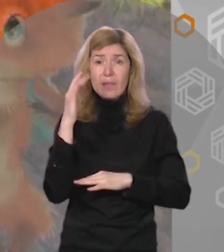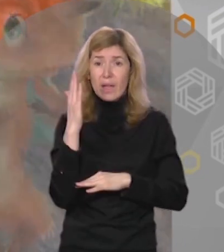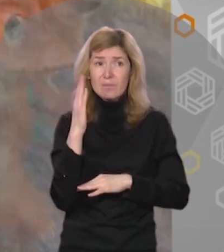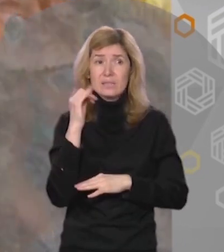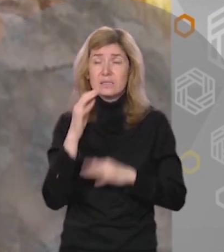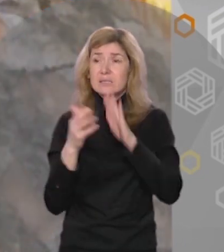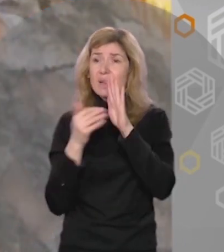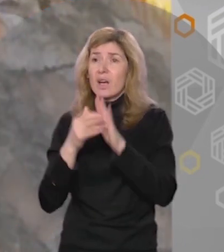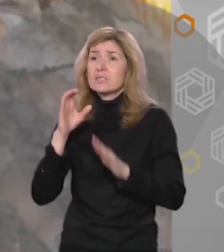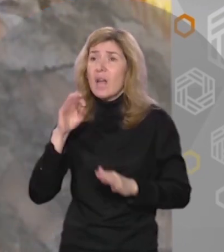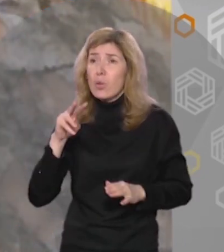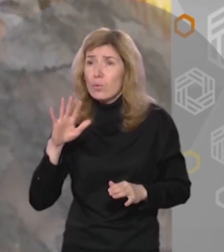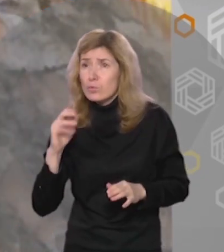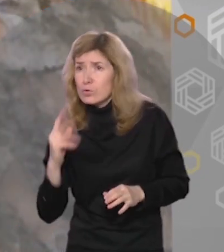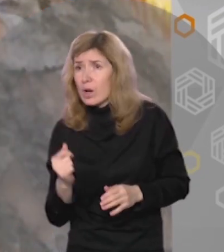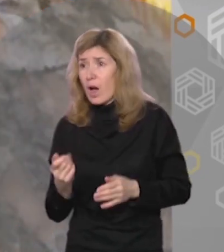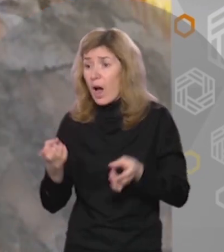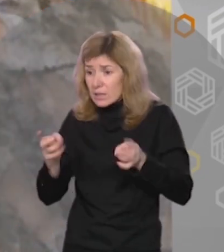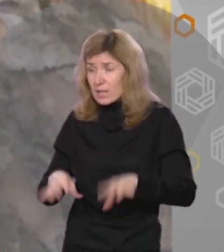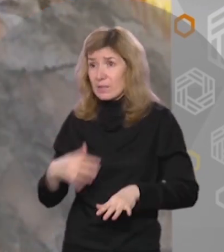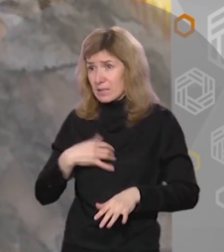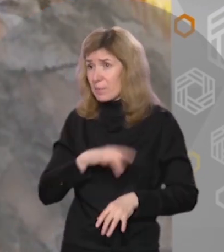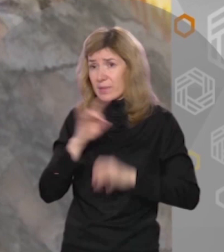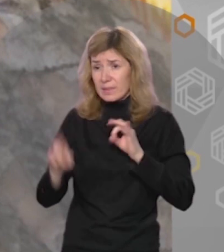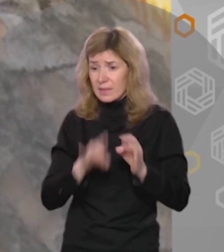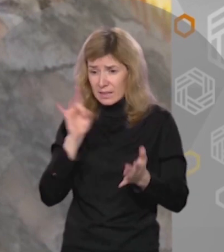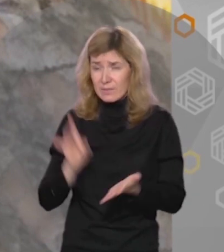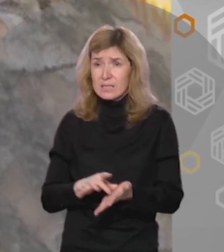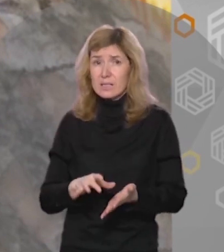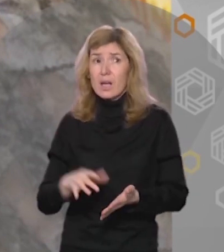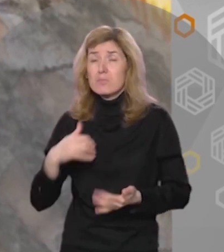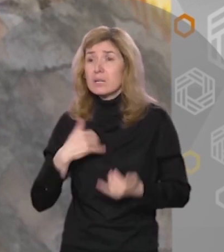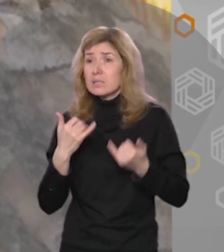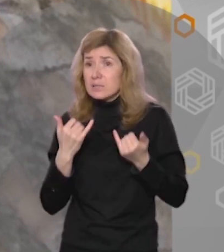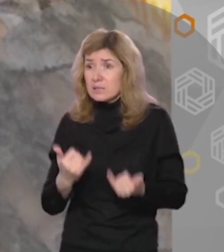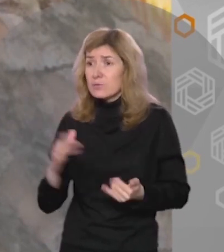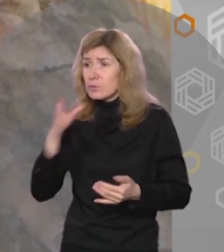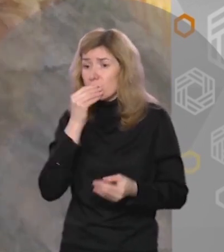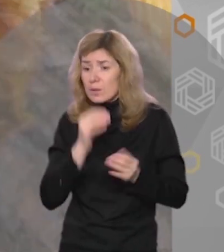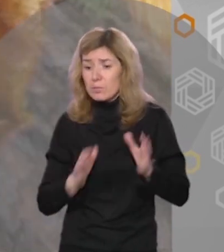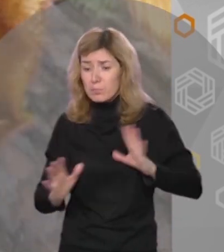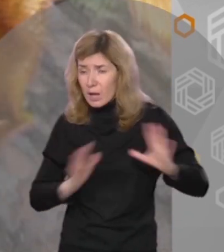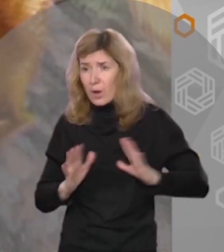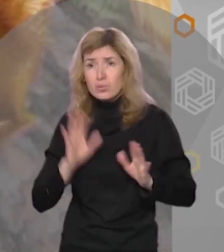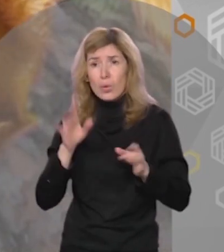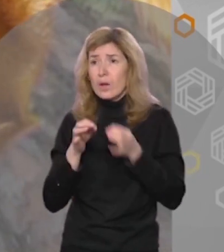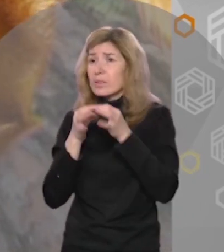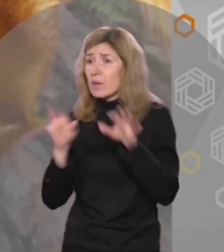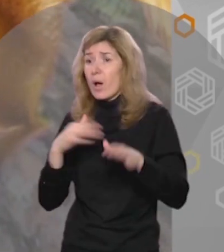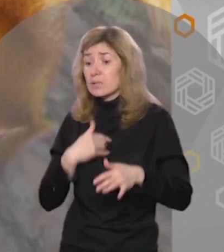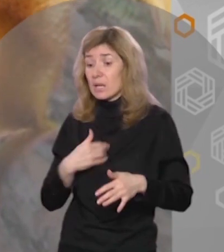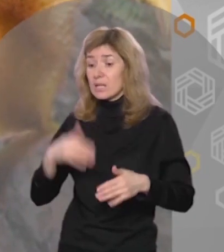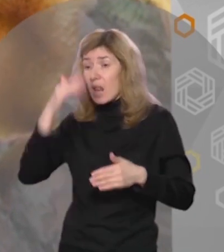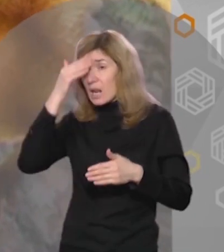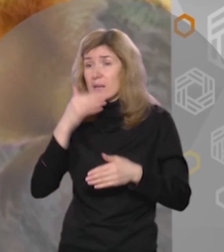соловья Соловушка, оставайся с нами навсегда Мы всего тебе наготовим Только не отпускай от нас